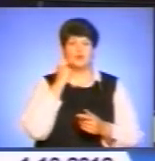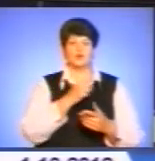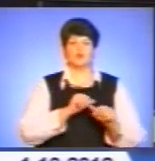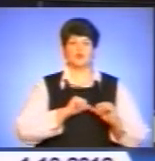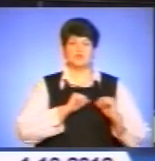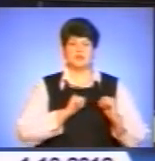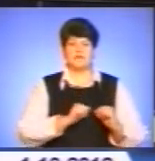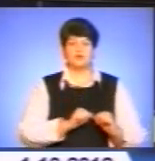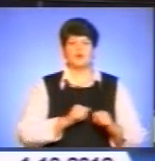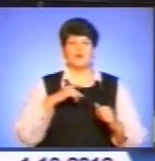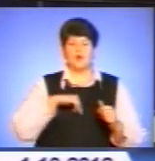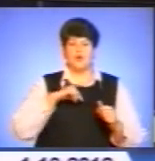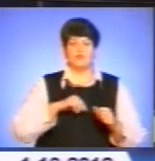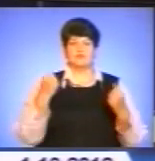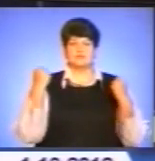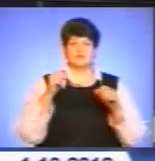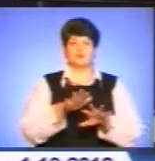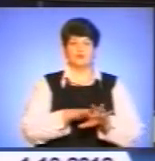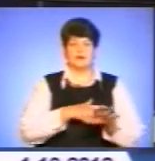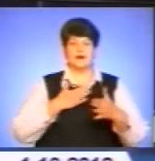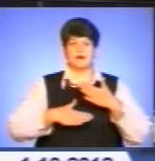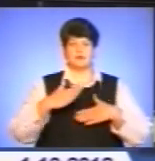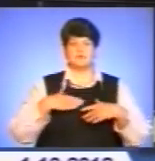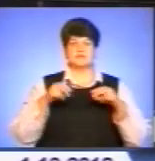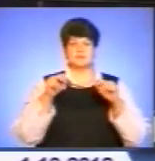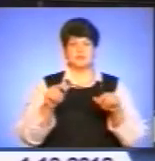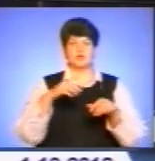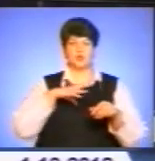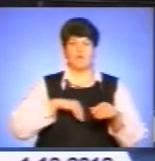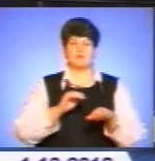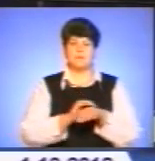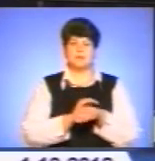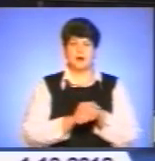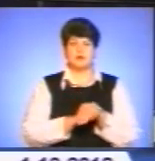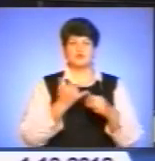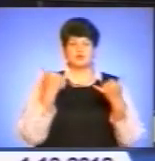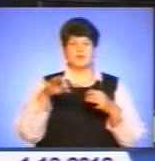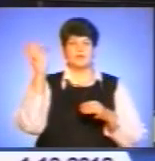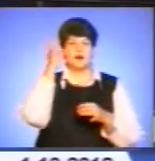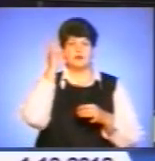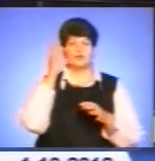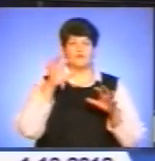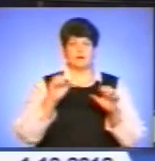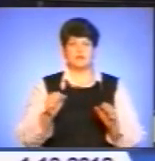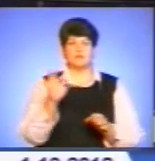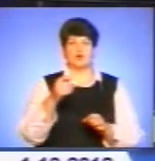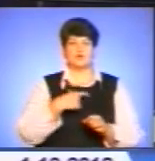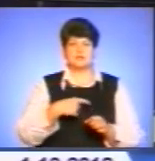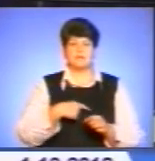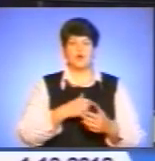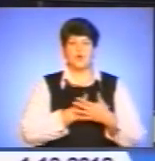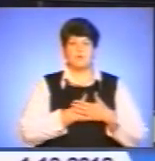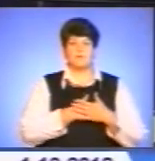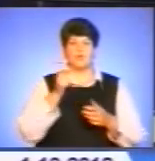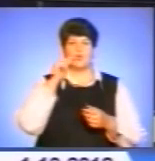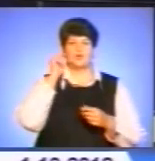фізичного довголіття, радості від життя, земних і духовних благ. Нині ми нагадуємо про себе владі і мовимо «любім Україну»,